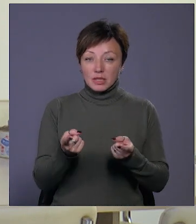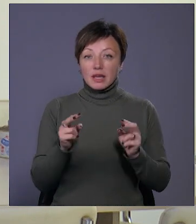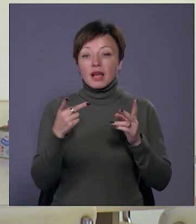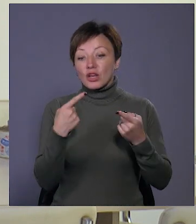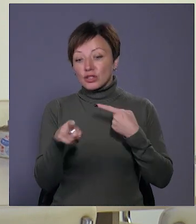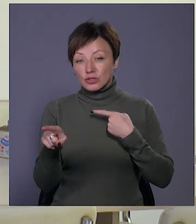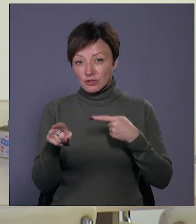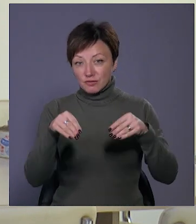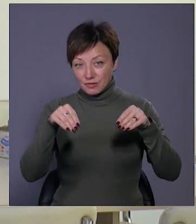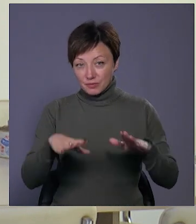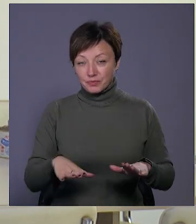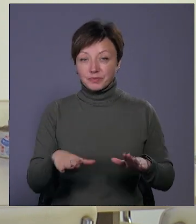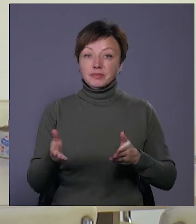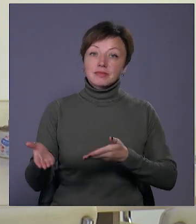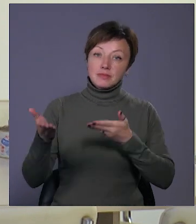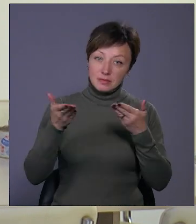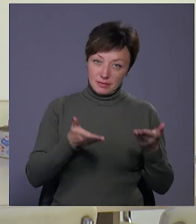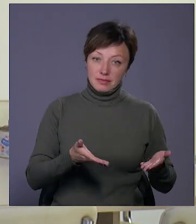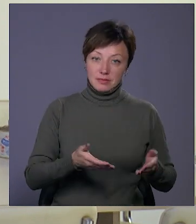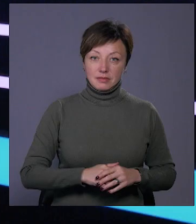альтернативи, тому запрошуємо.